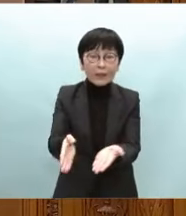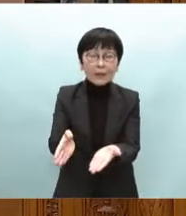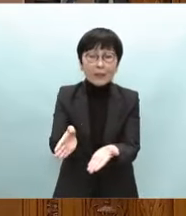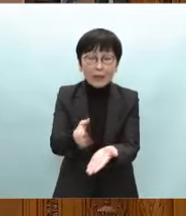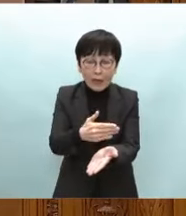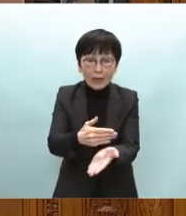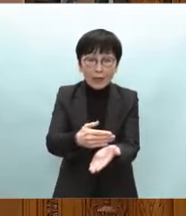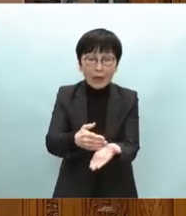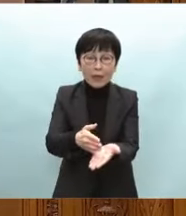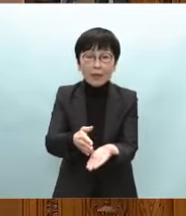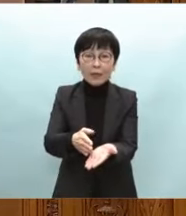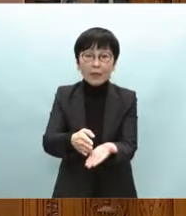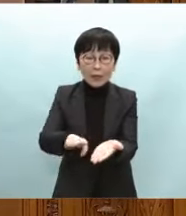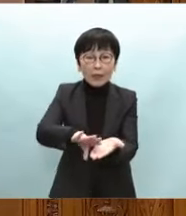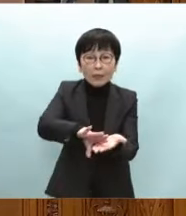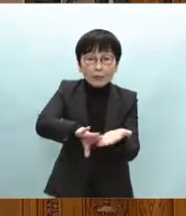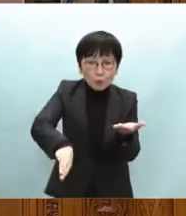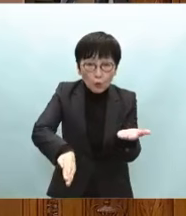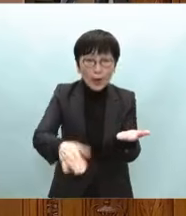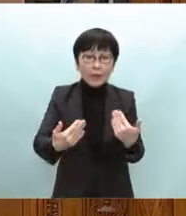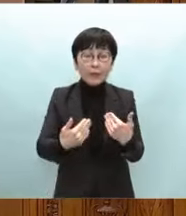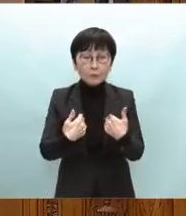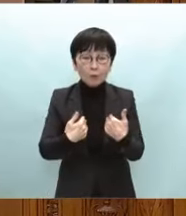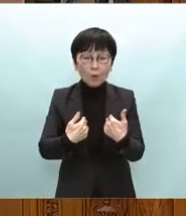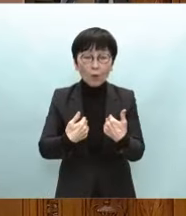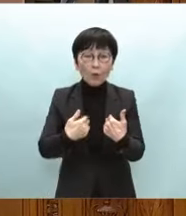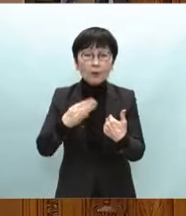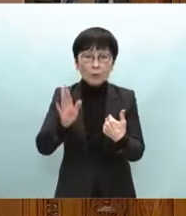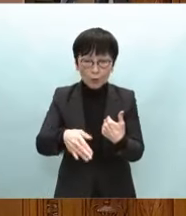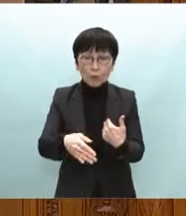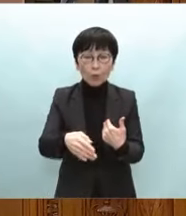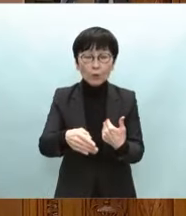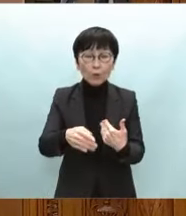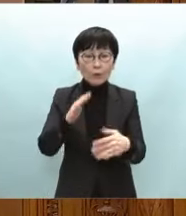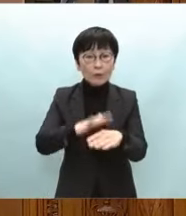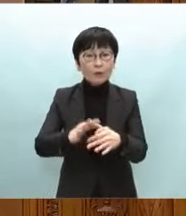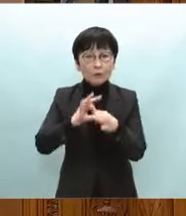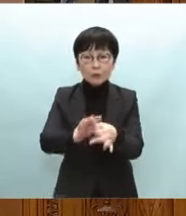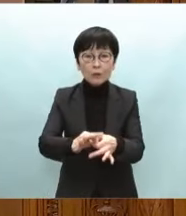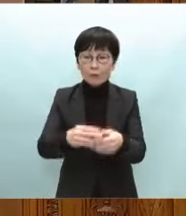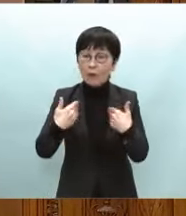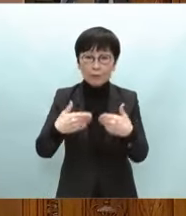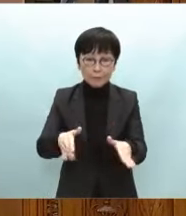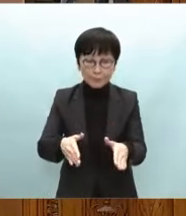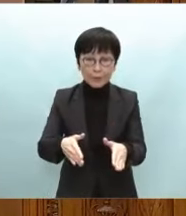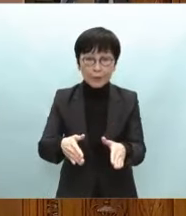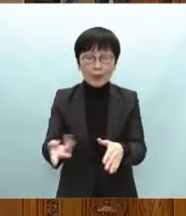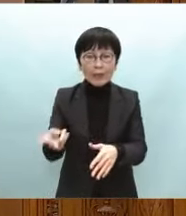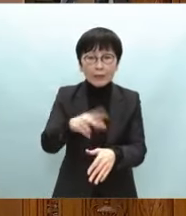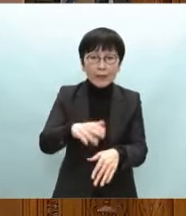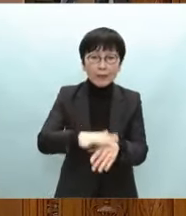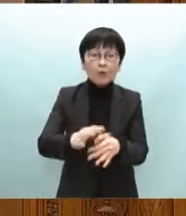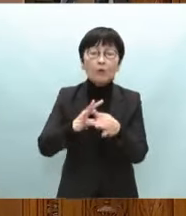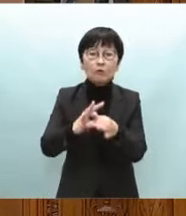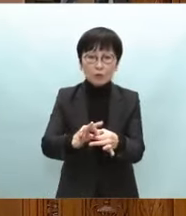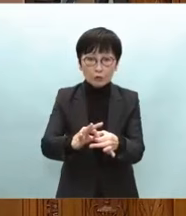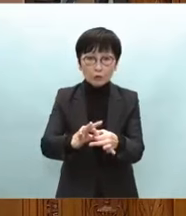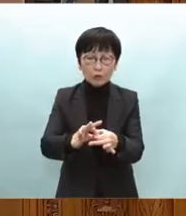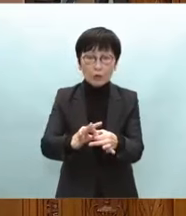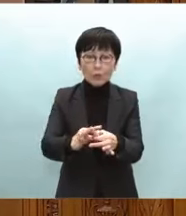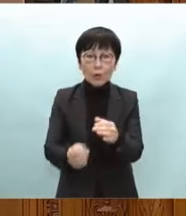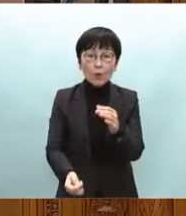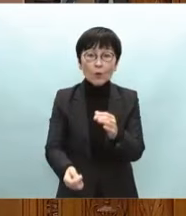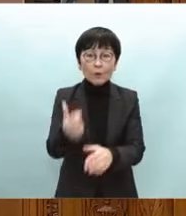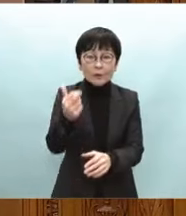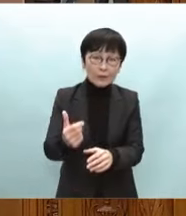除外が必要であるところこれを不要とした上で転用手続きについても緊急